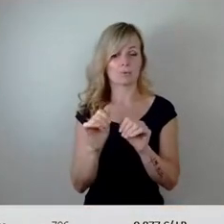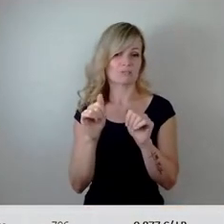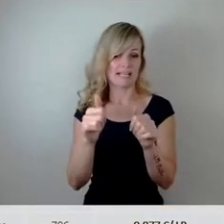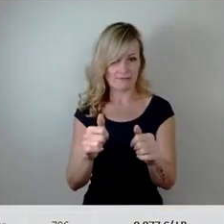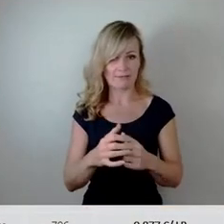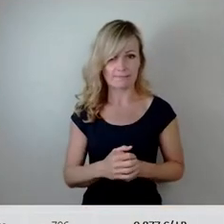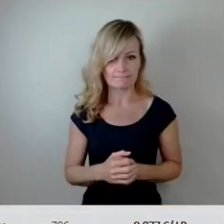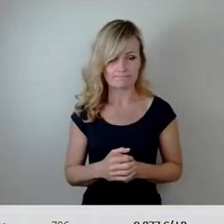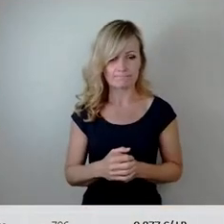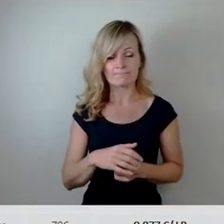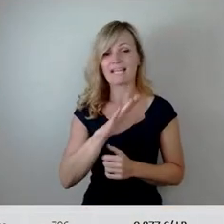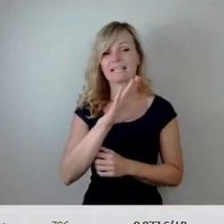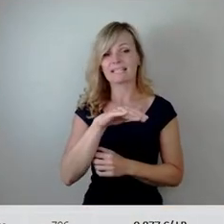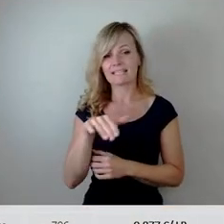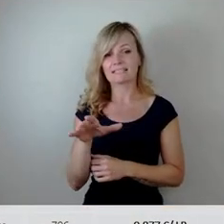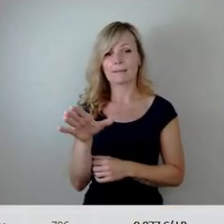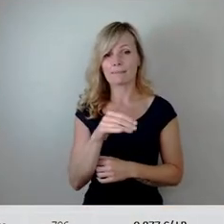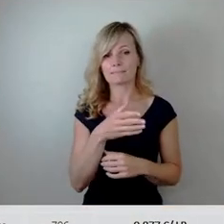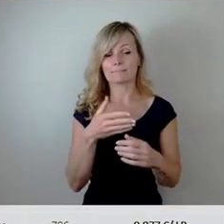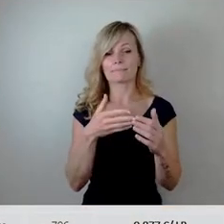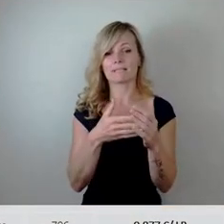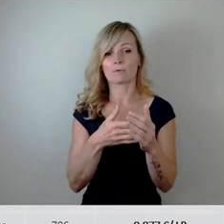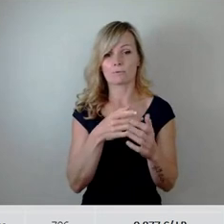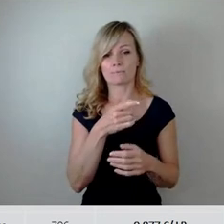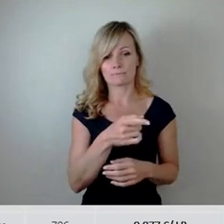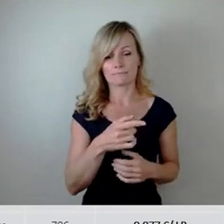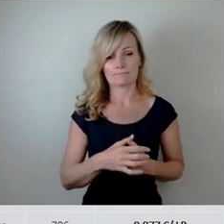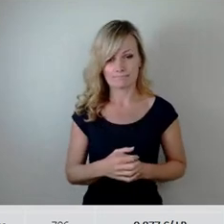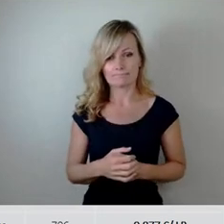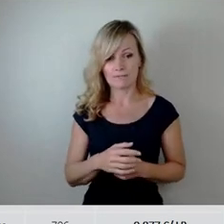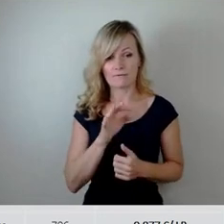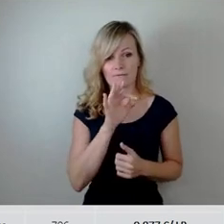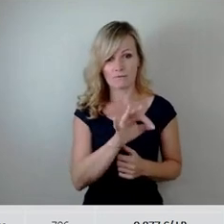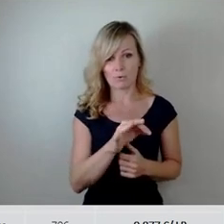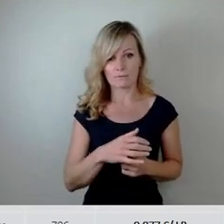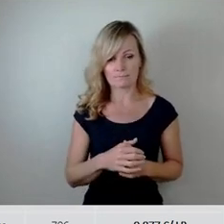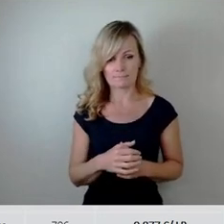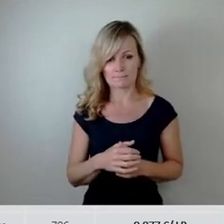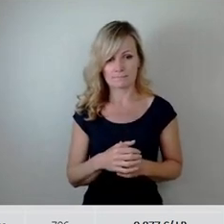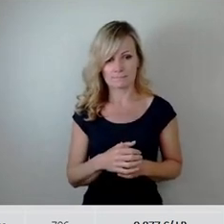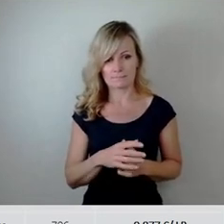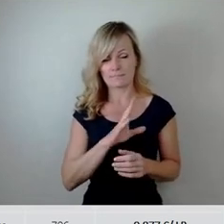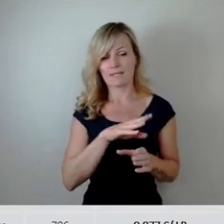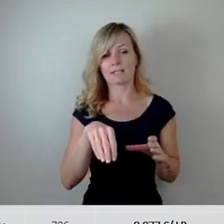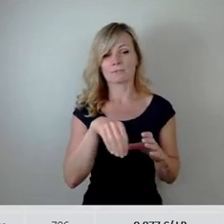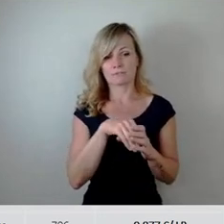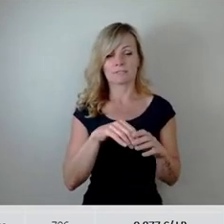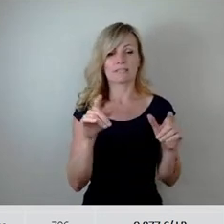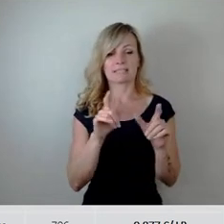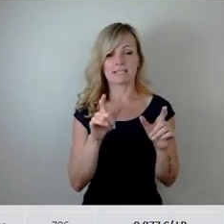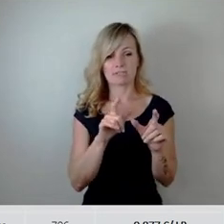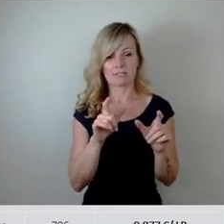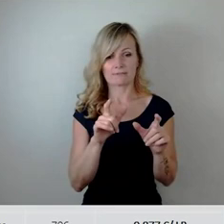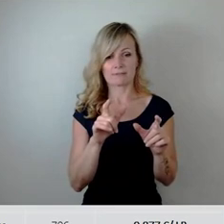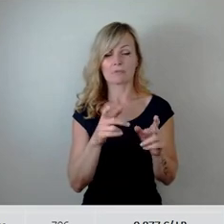Behinderung zustehen, vornehmlich, damit sie als Teil einer inklusiven Gesellschaft ganz normal